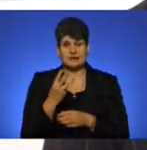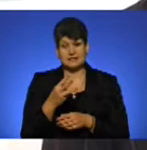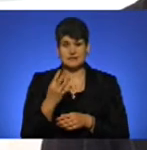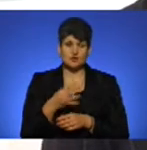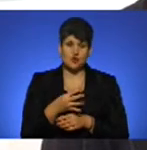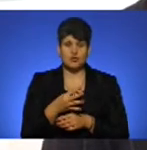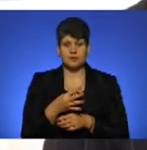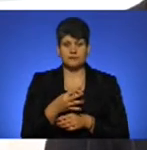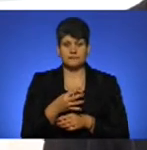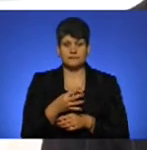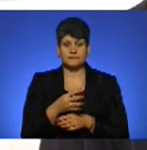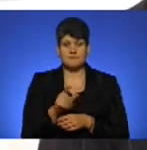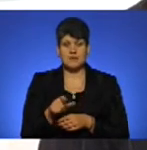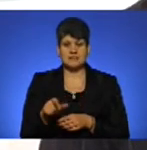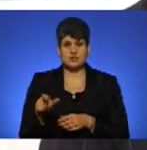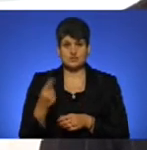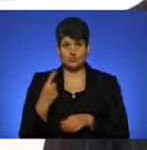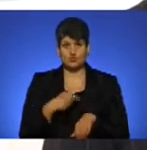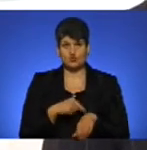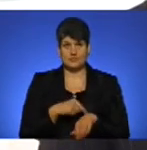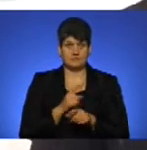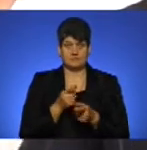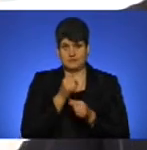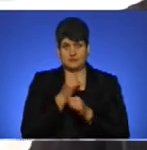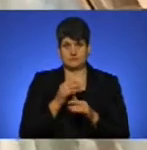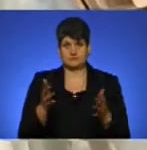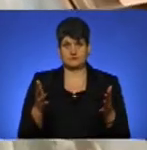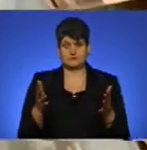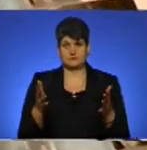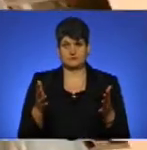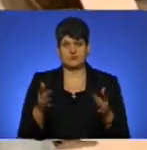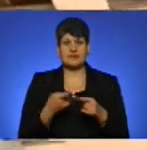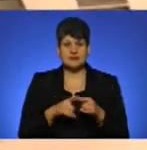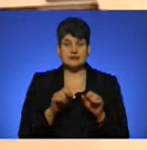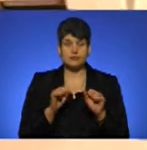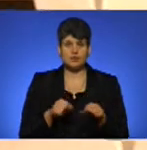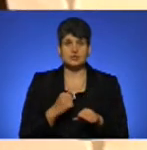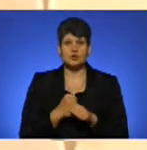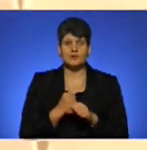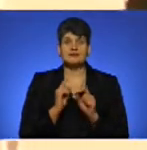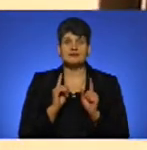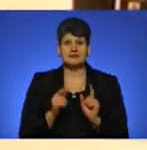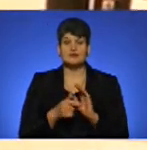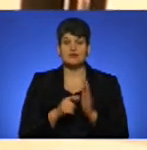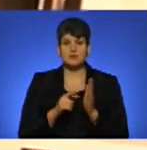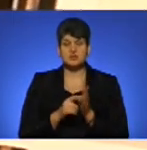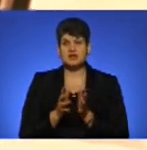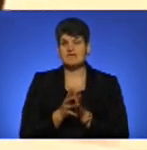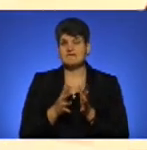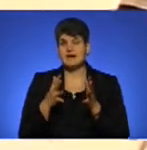пасажирів за годину, нереально. Можна це робити тільки в приміщенні великого